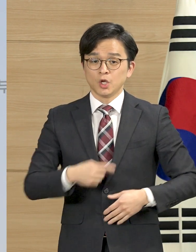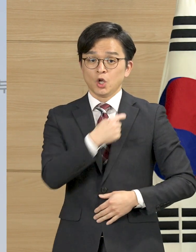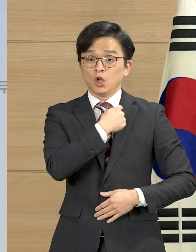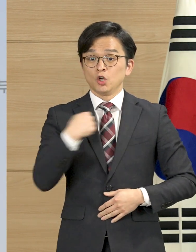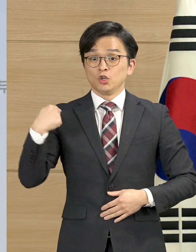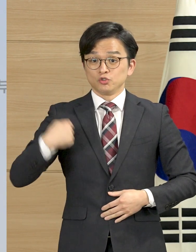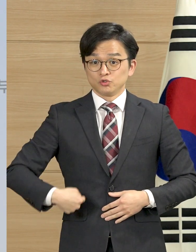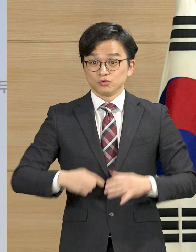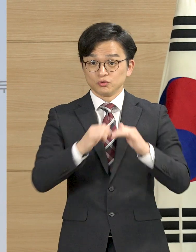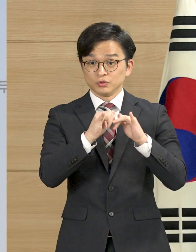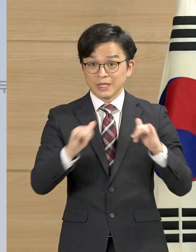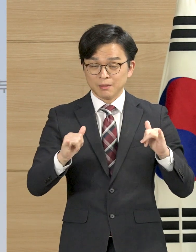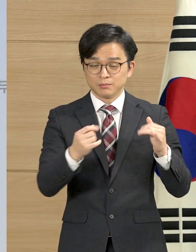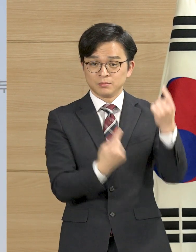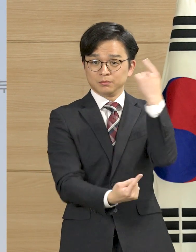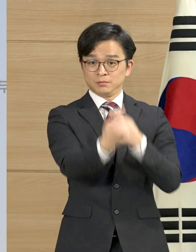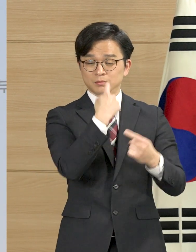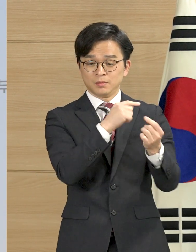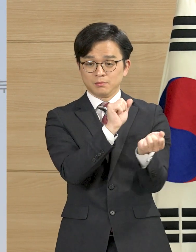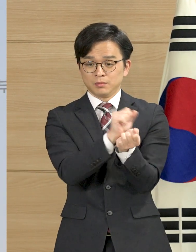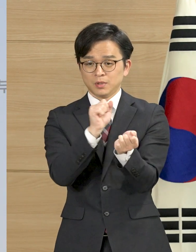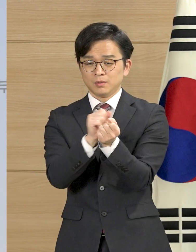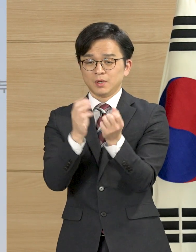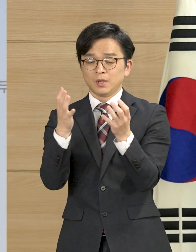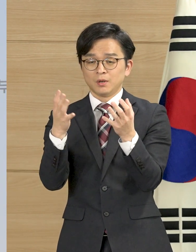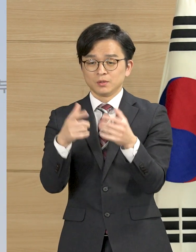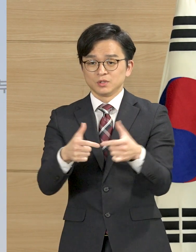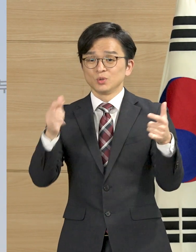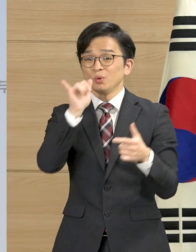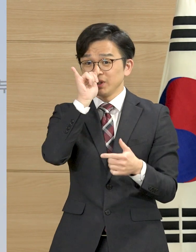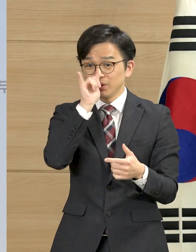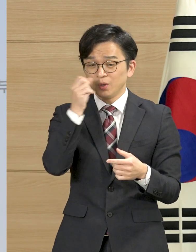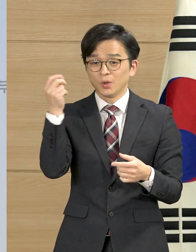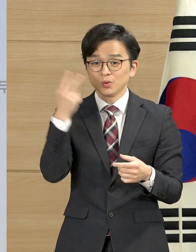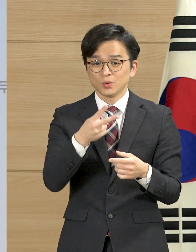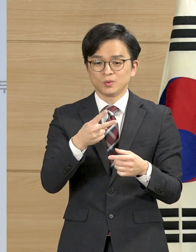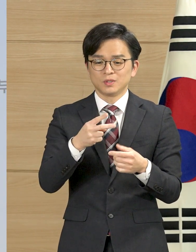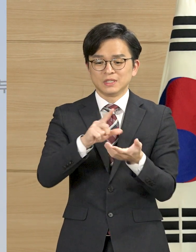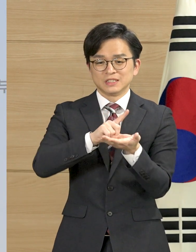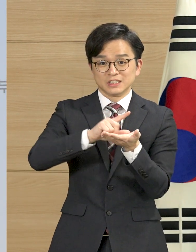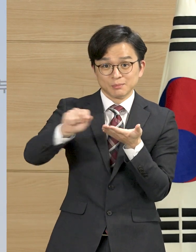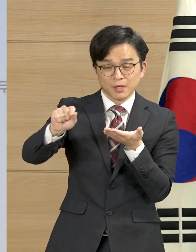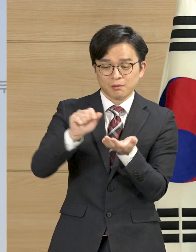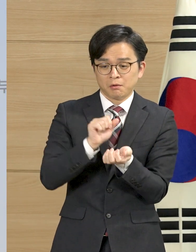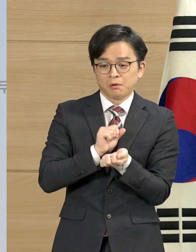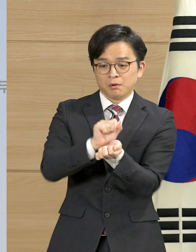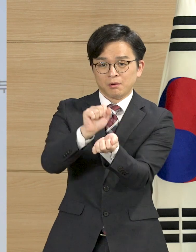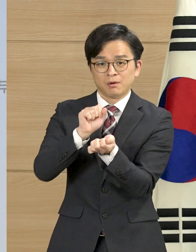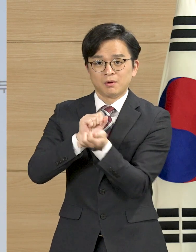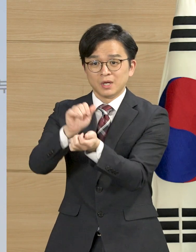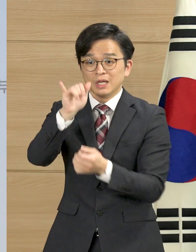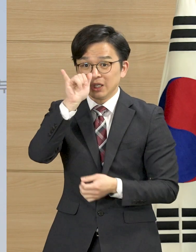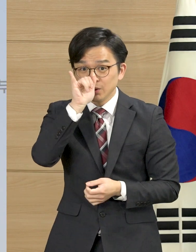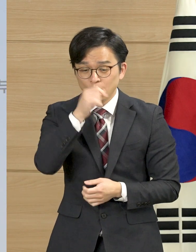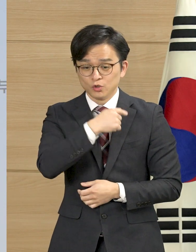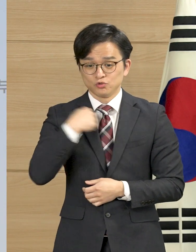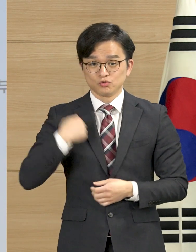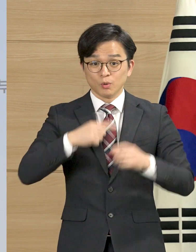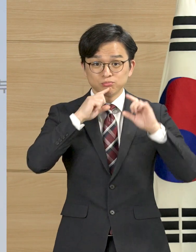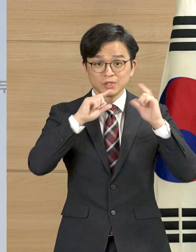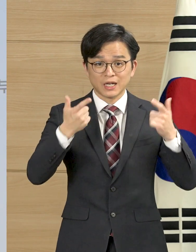중국의 환자 발생이 계속 증가 추세이고 후베이성 밖의 다른 지역으로 확산되는 양상을 보이고 있으며